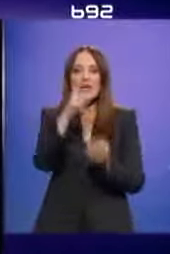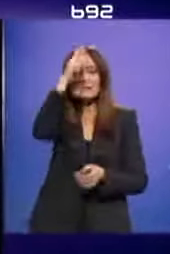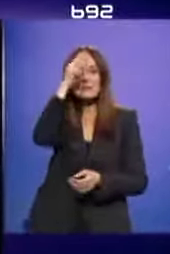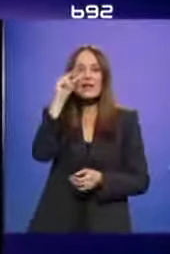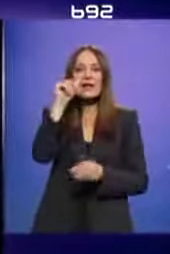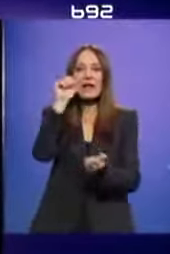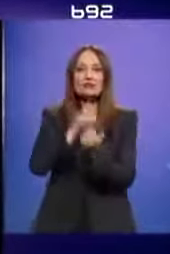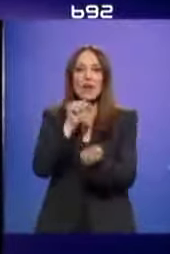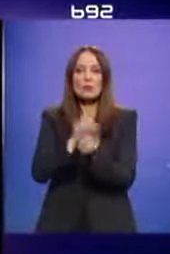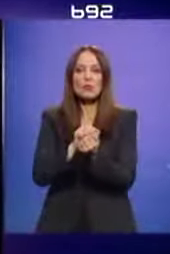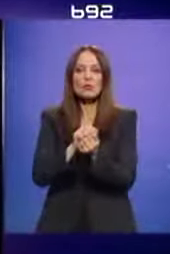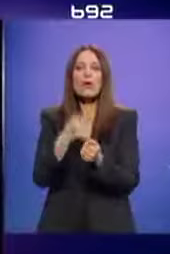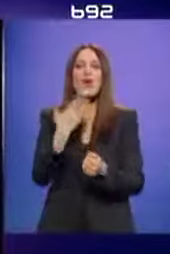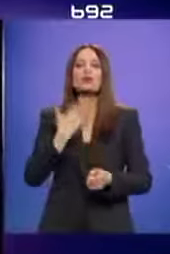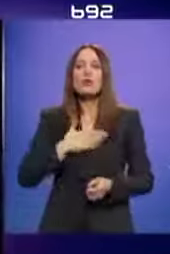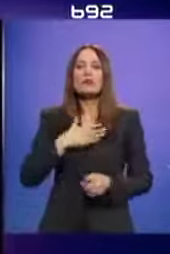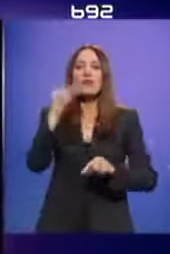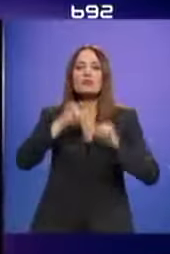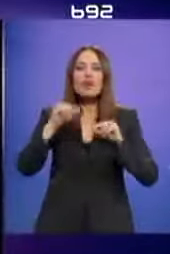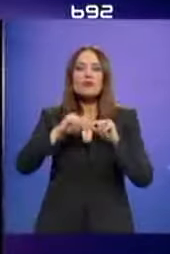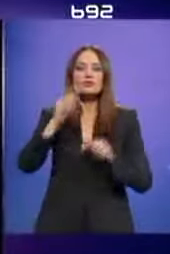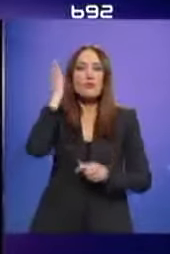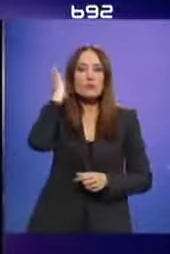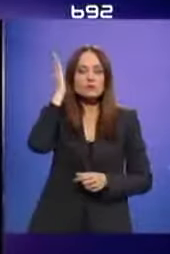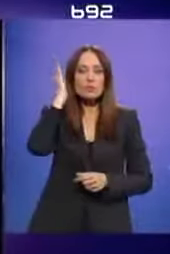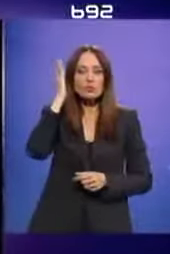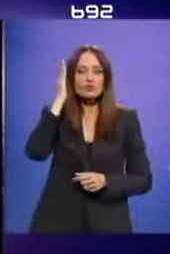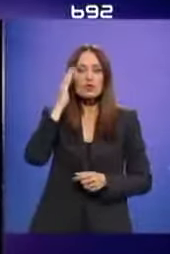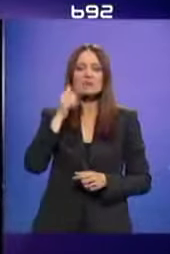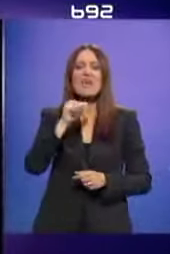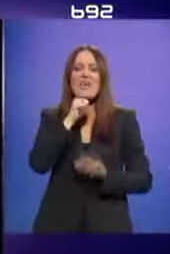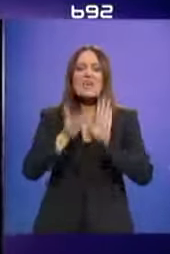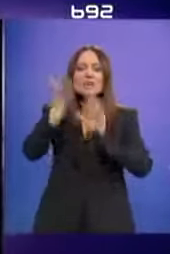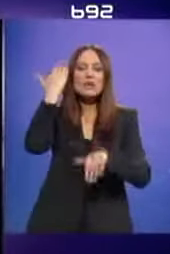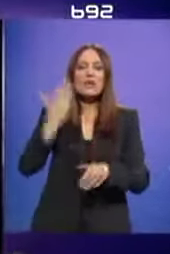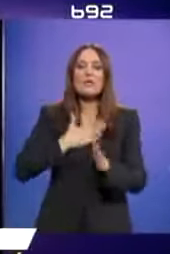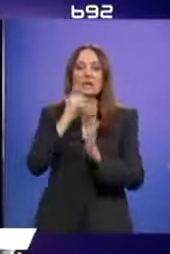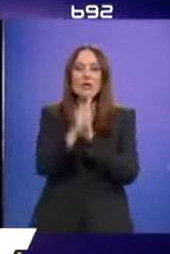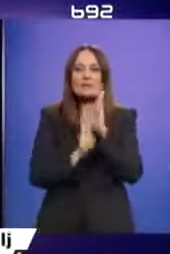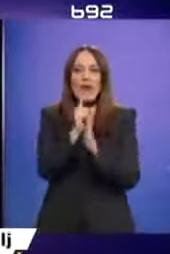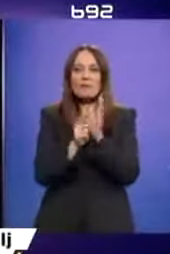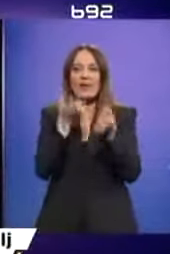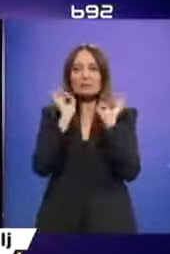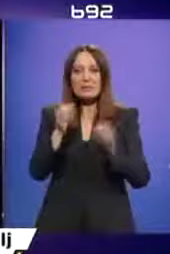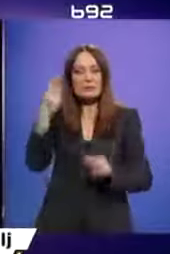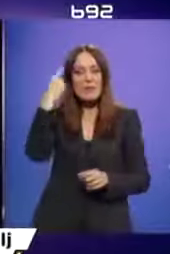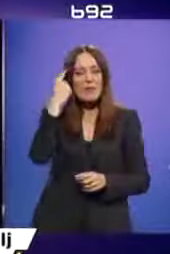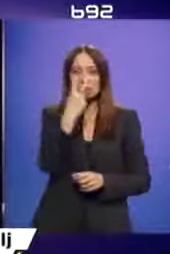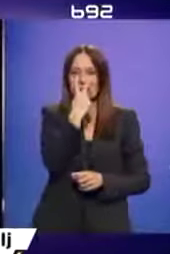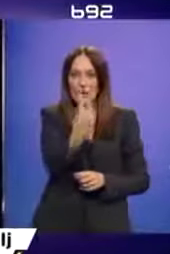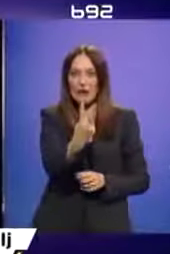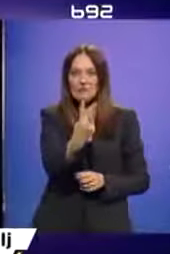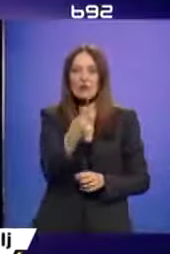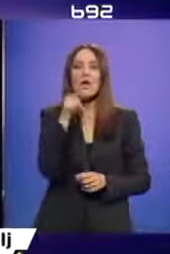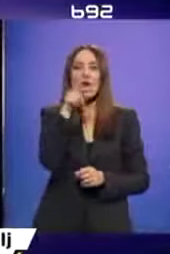radikali štampaju. Želeći da začuvamo za budućnost istoriju našeg vremena na specifičan način sagledan,